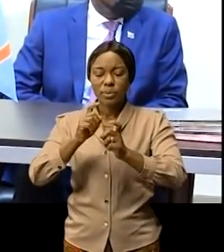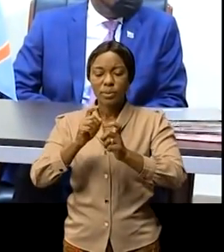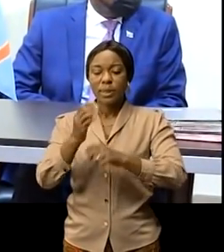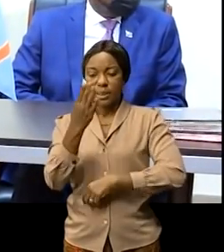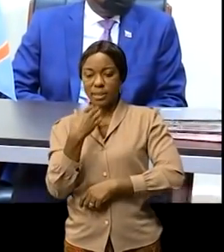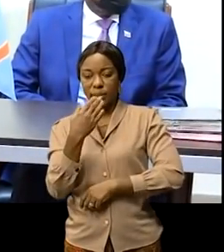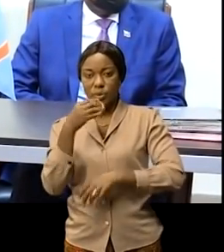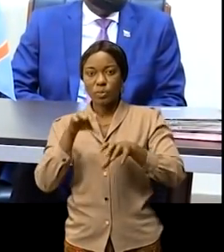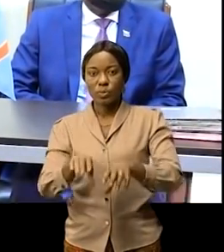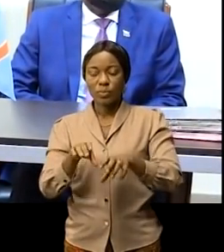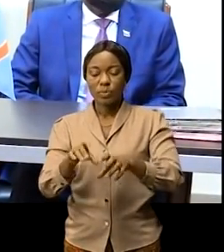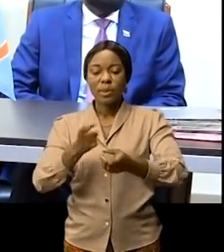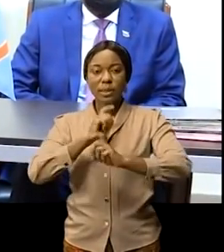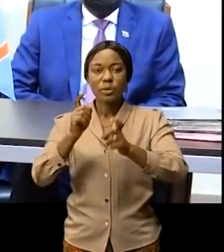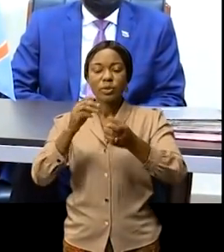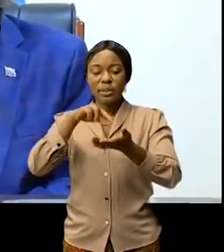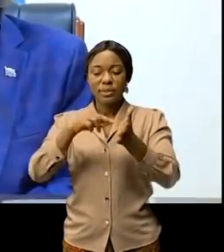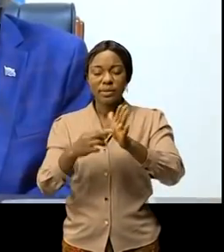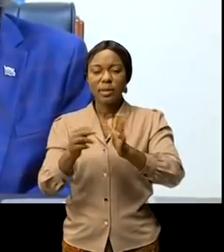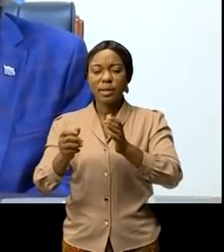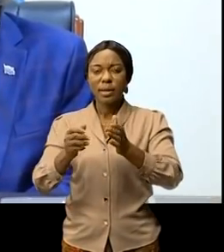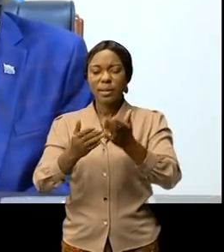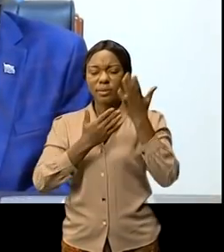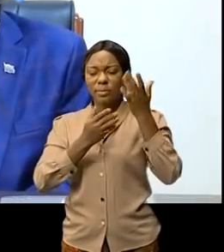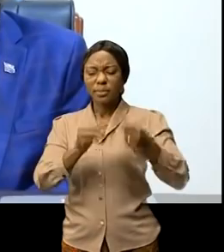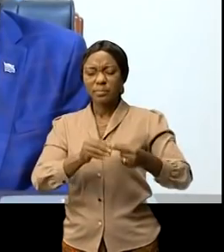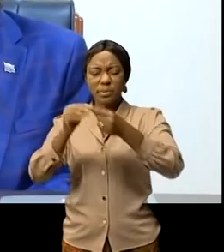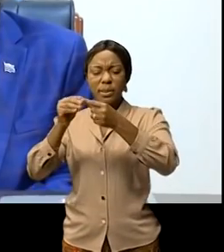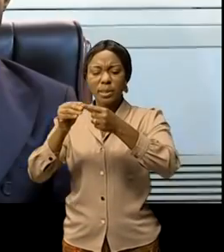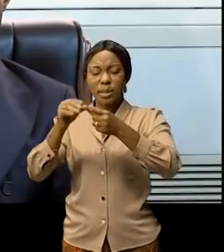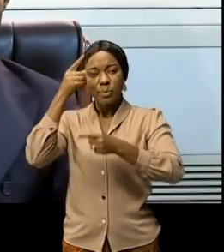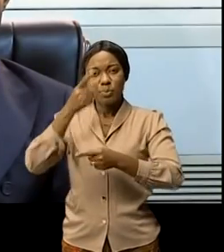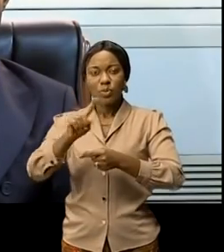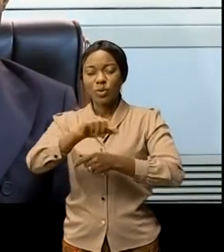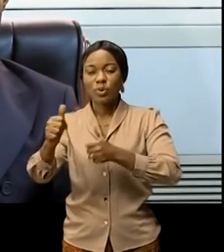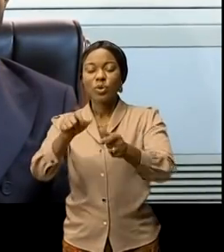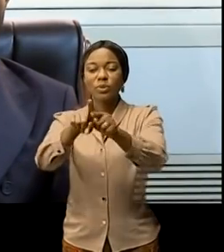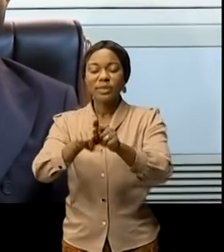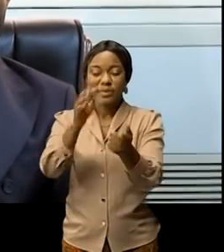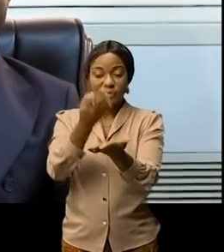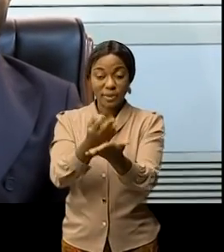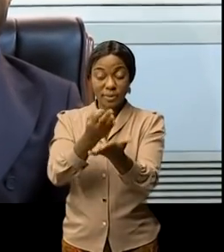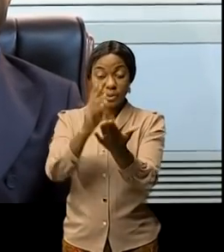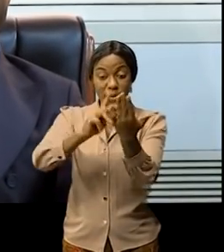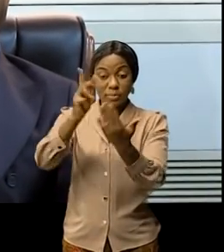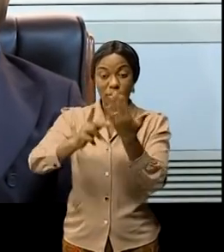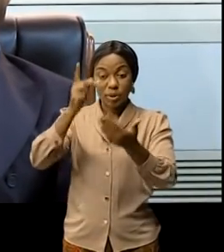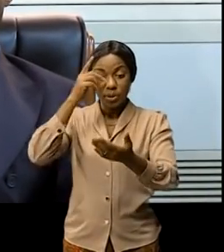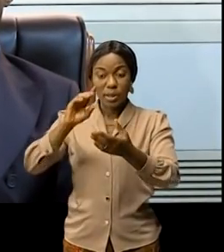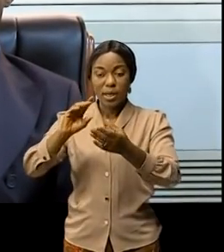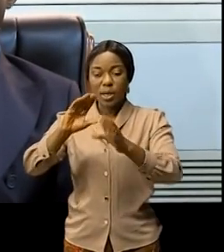Congo. Ces dons se veulent non seulement une garantie des sécurités alimentaires, mais également un financement des projets à caractère